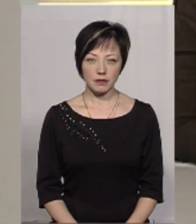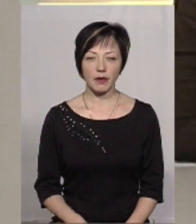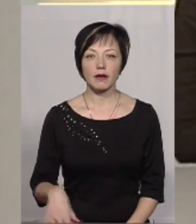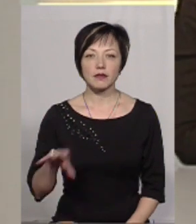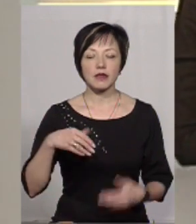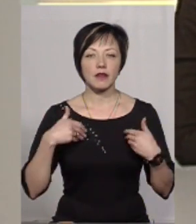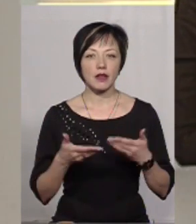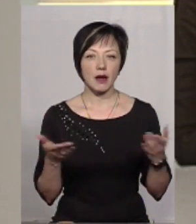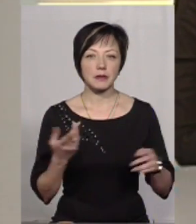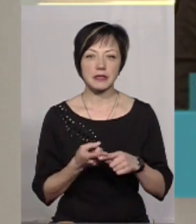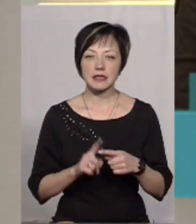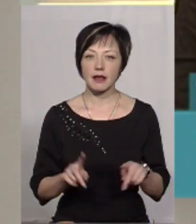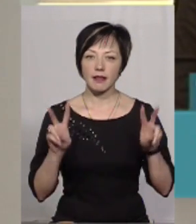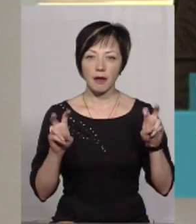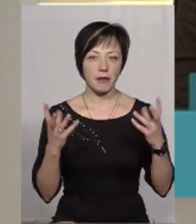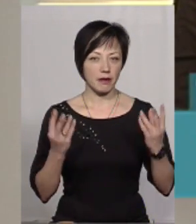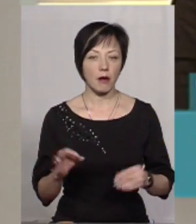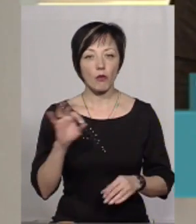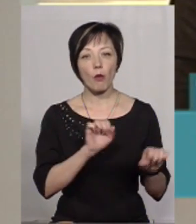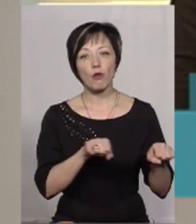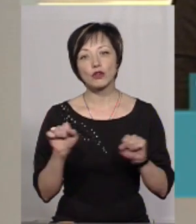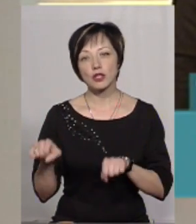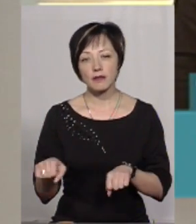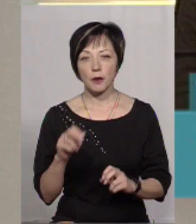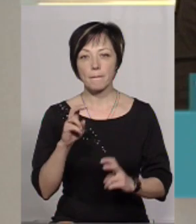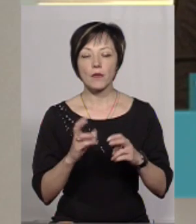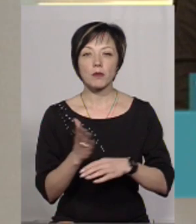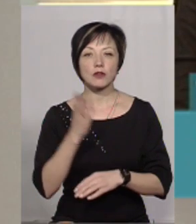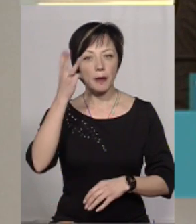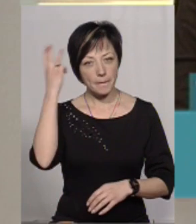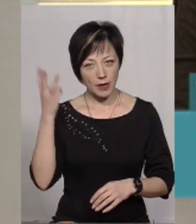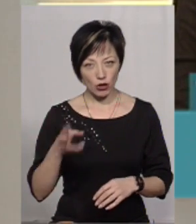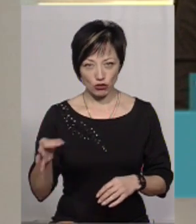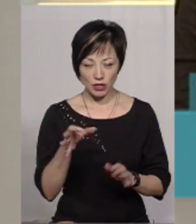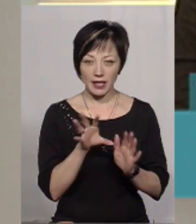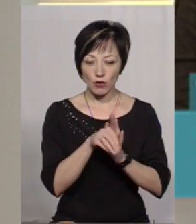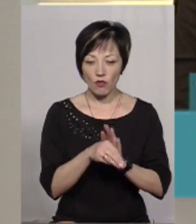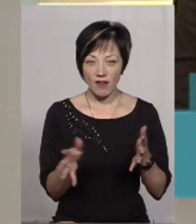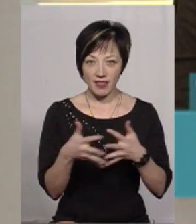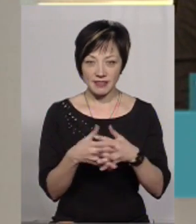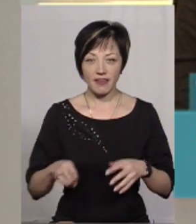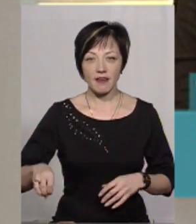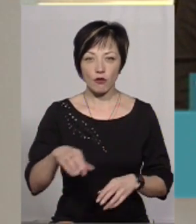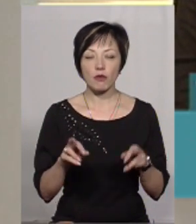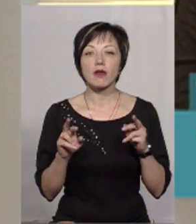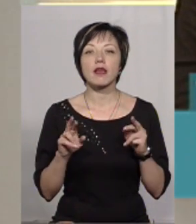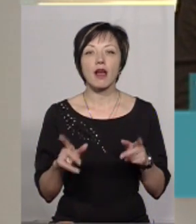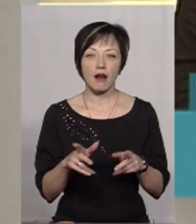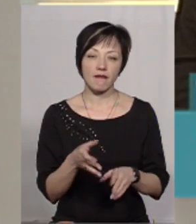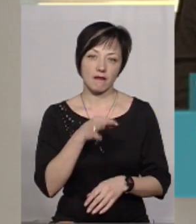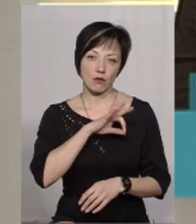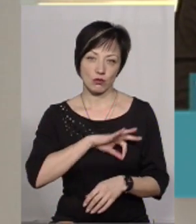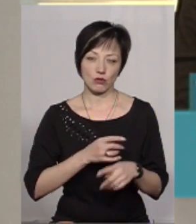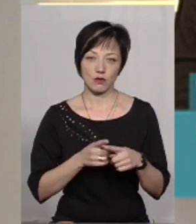Усіх вітаємо, це тема дня. Про можливості промисловців Хмельниччини інтегруватись в Європу і як вони їх